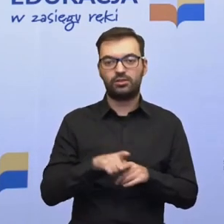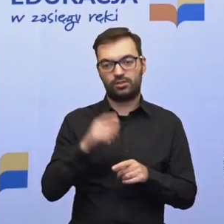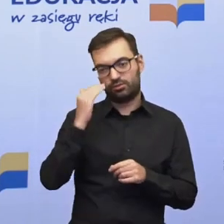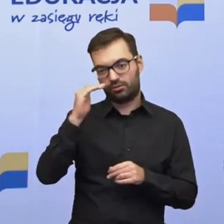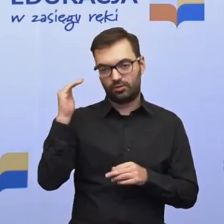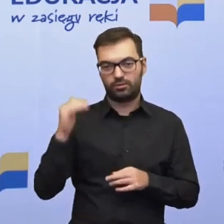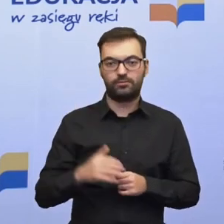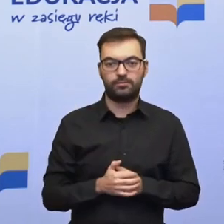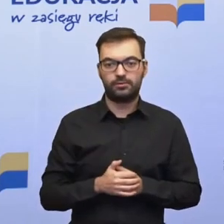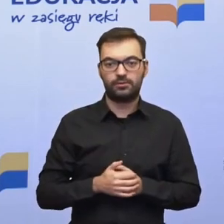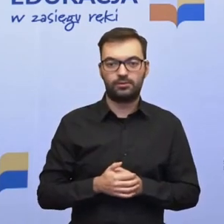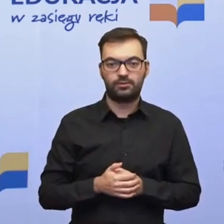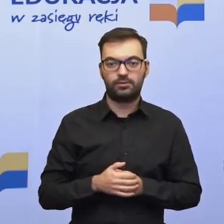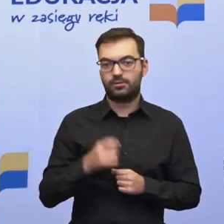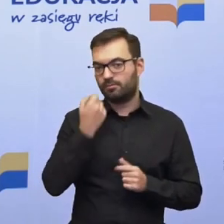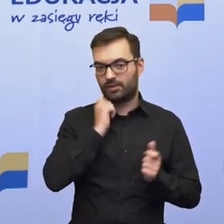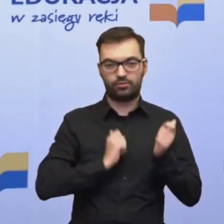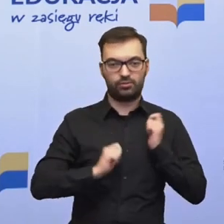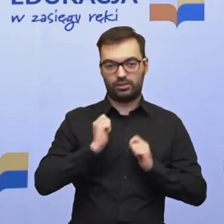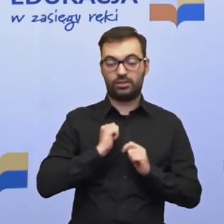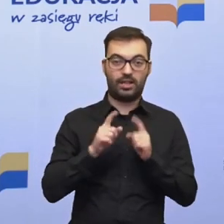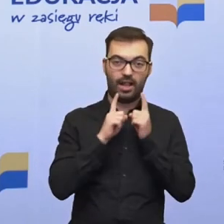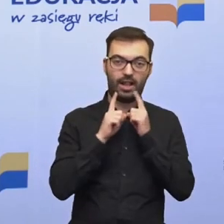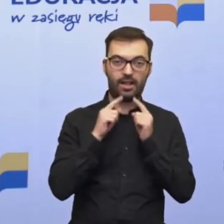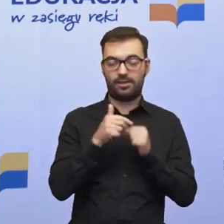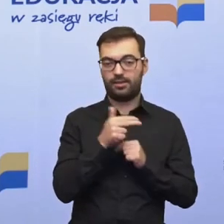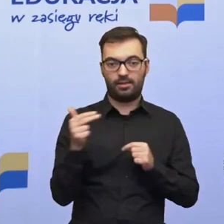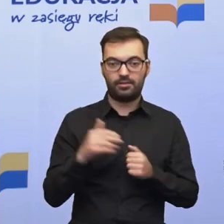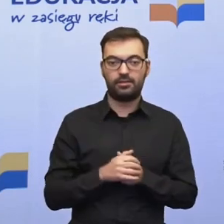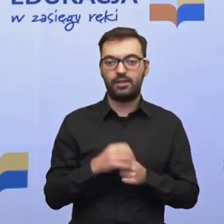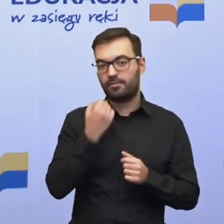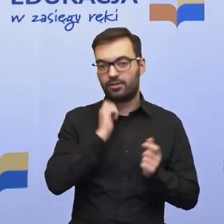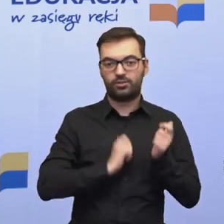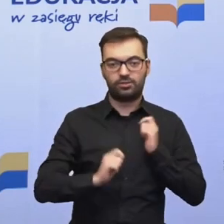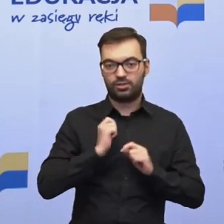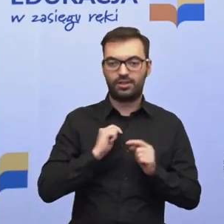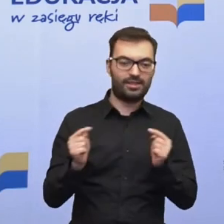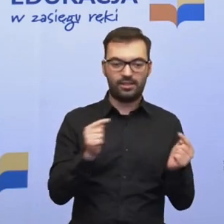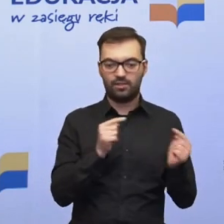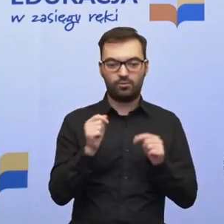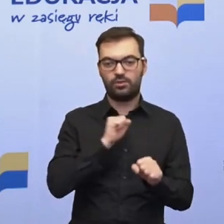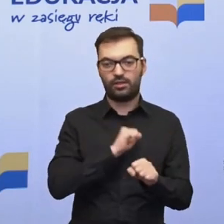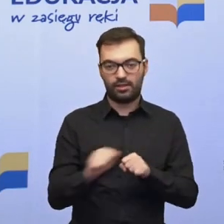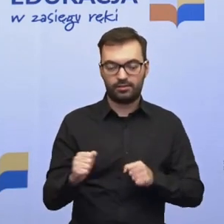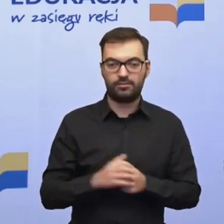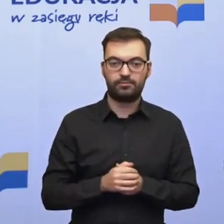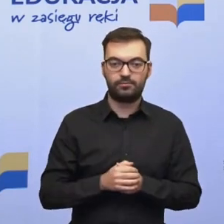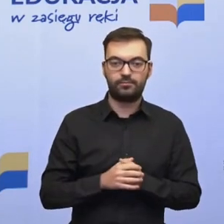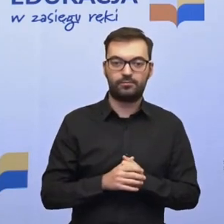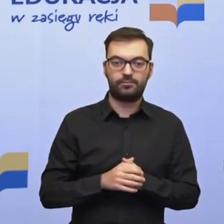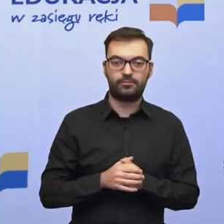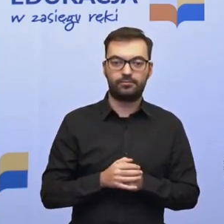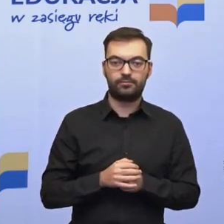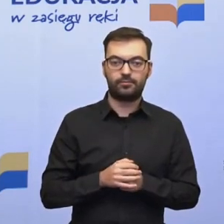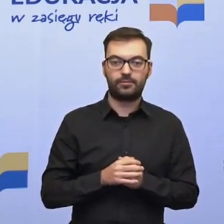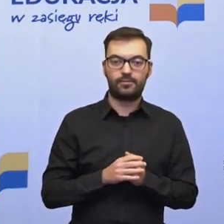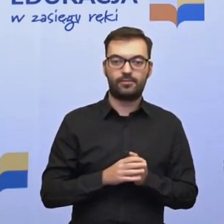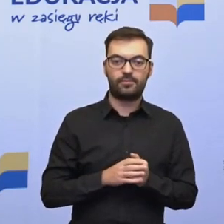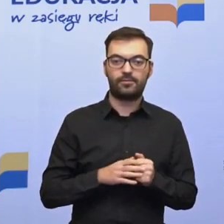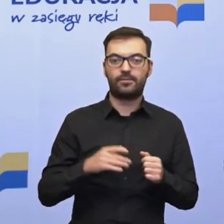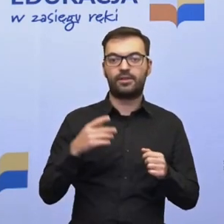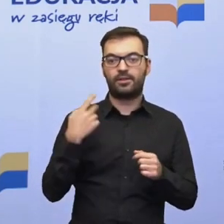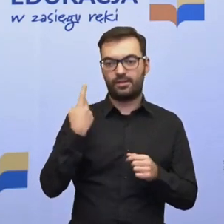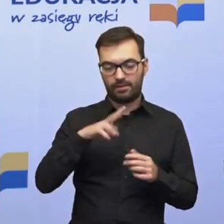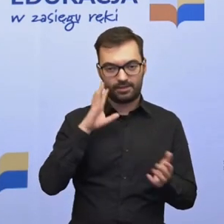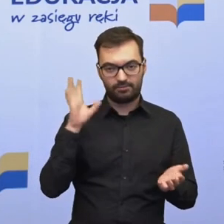dorosłych. Ja się bardzo cieszę, że o tym rozmawiamy, bardzo cieszę się, że dyskutujemy o tym i chciałabym jeszcze